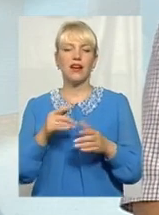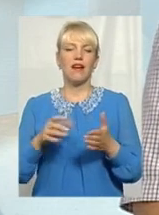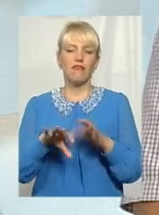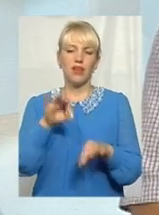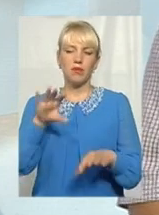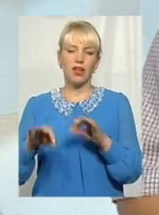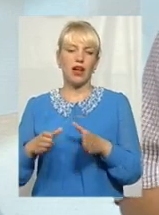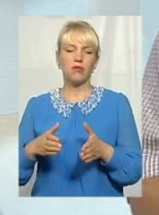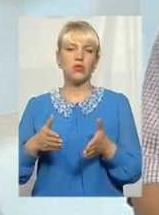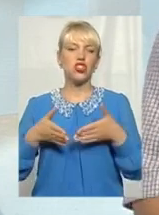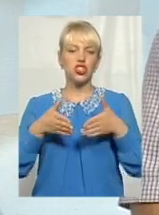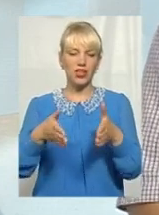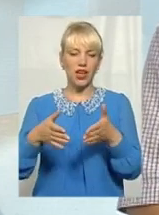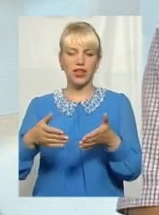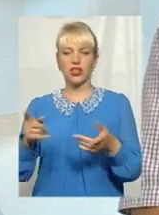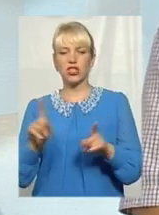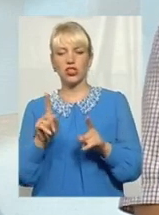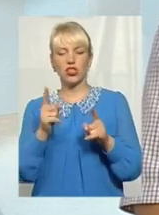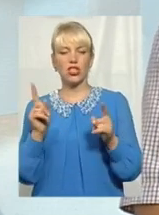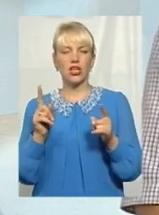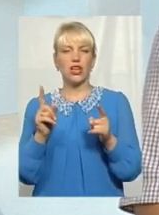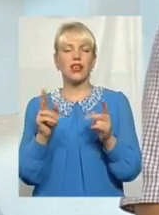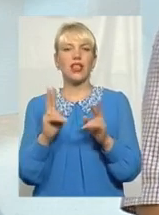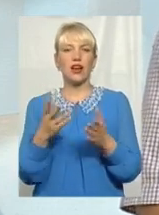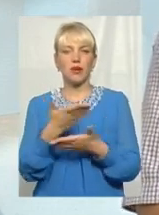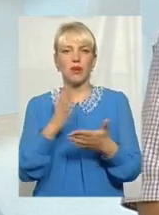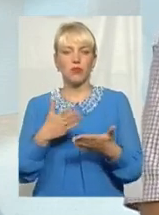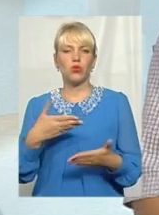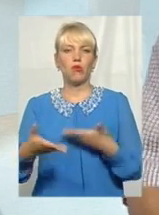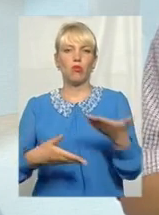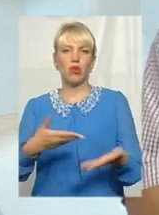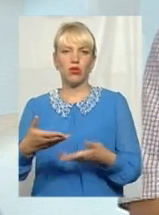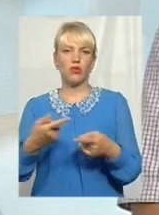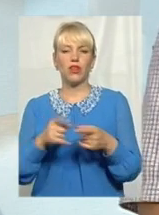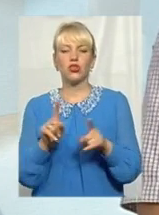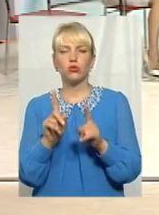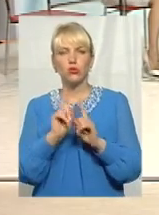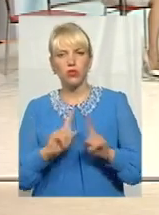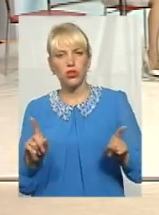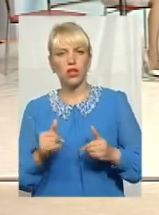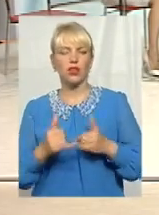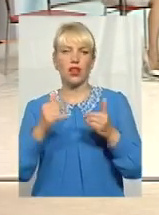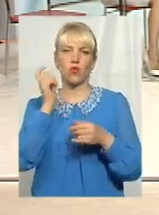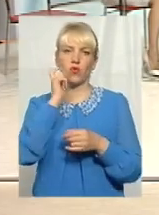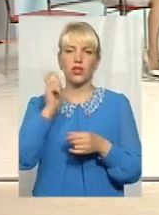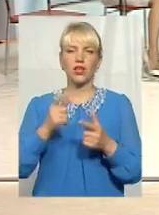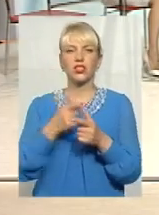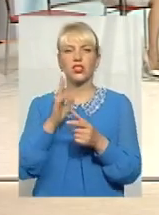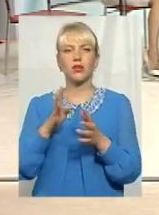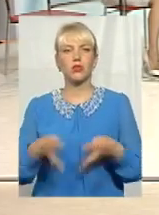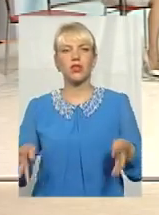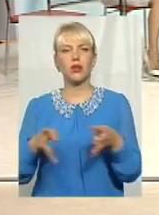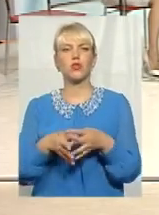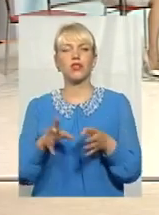буде мандрувати, чи це буде щось унікальне, чи це як для України, чи це буде якийсь такий симбіоз разом з